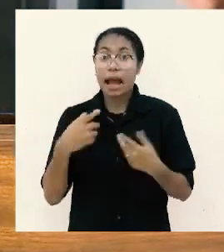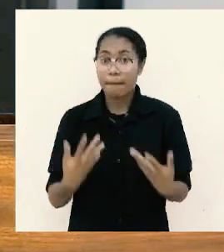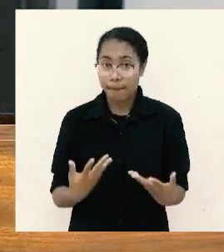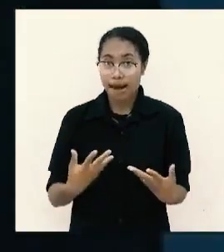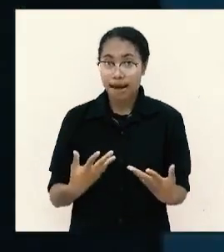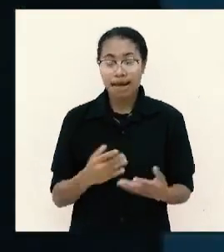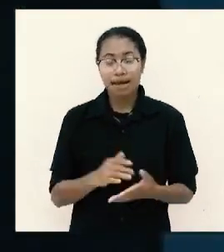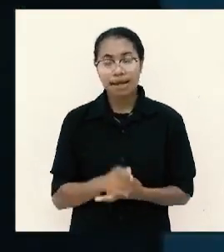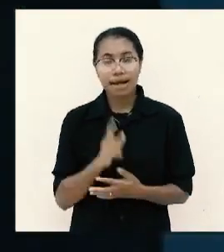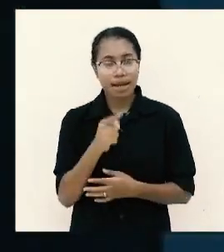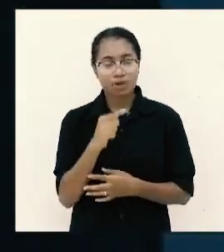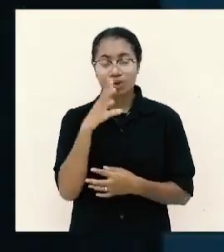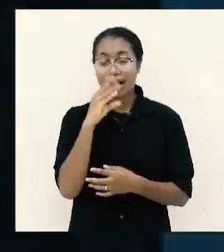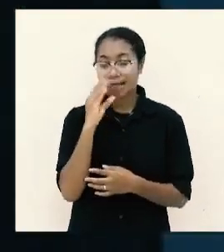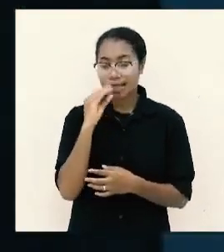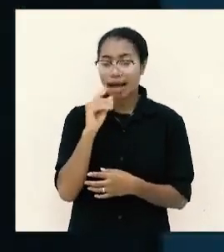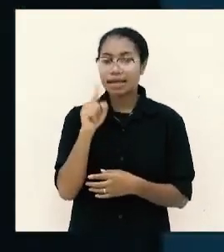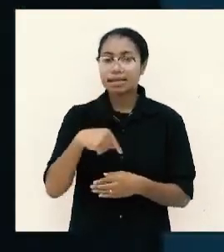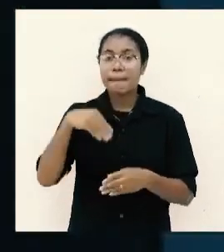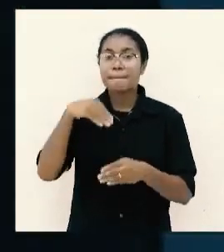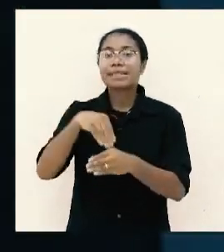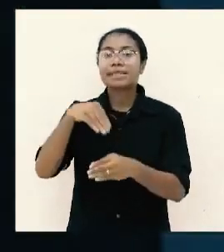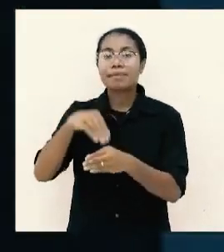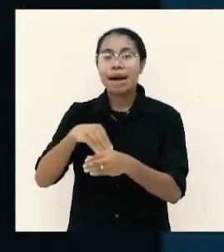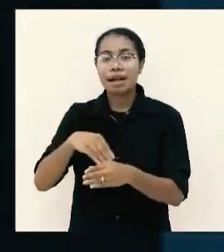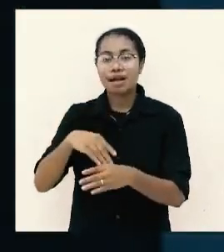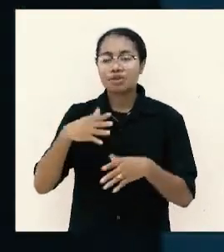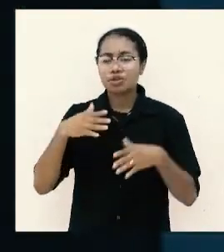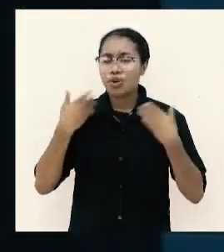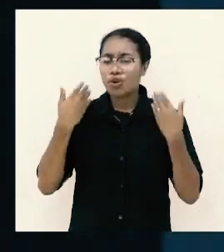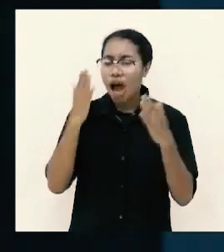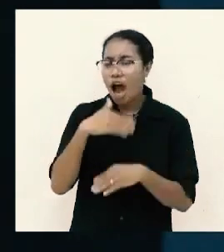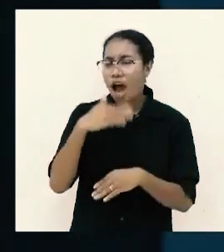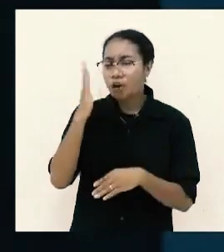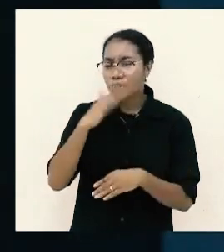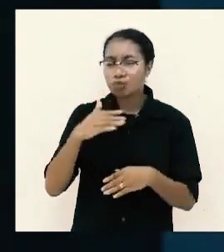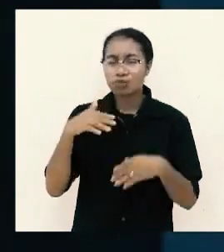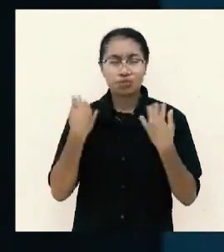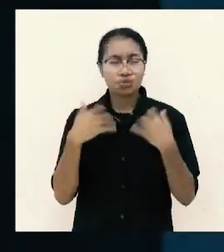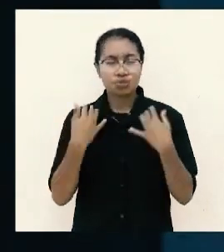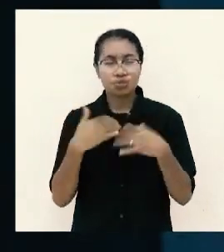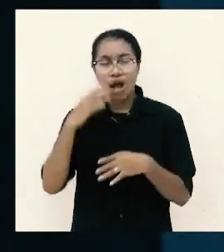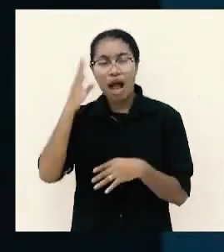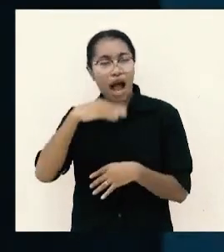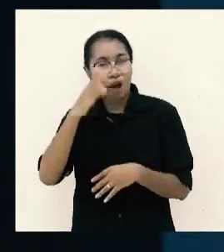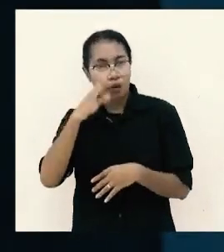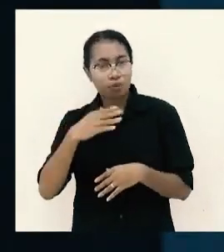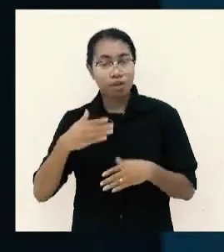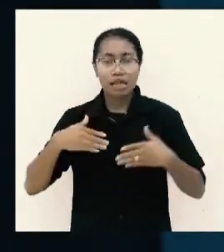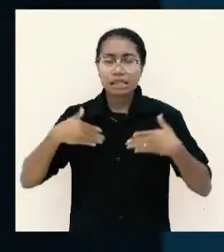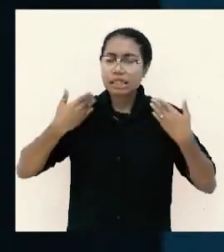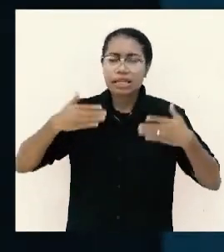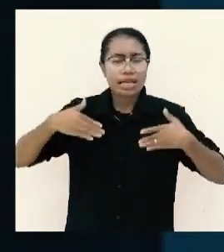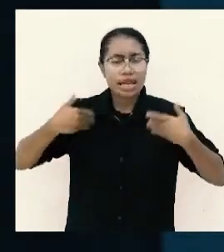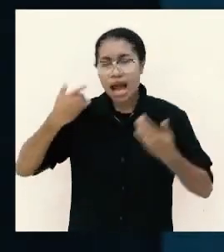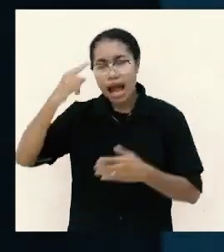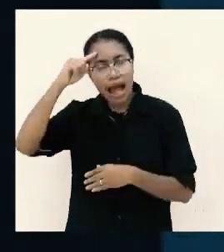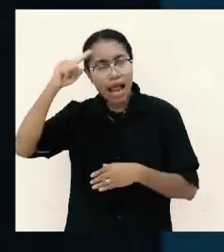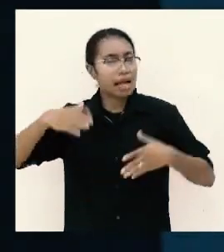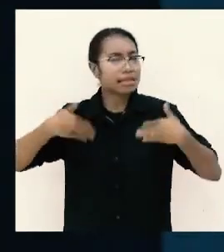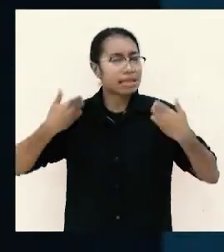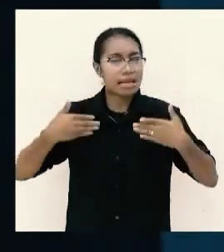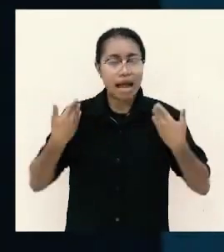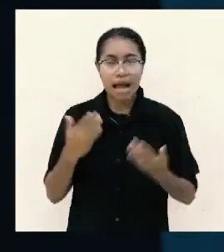sebuah persembahan yang harum yang baunya menyenangkan Allah. Apa yang kita